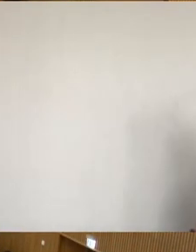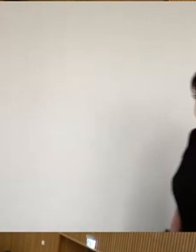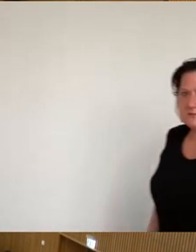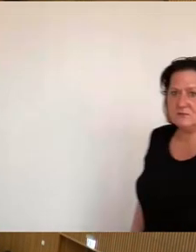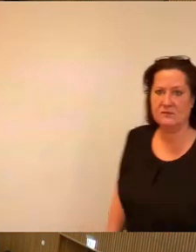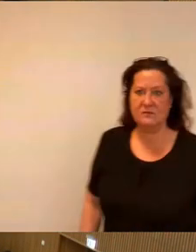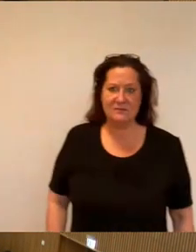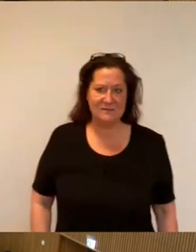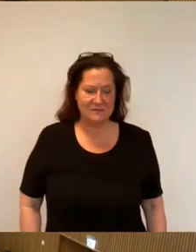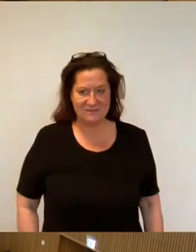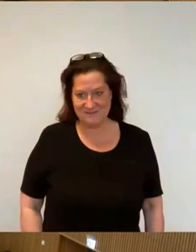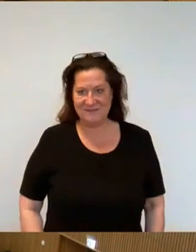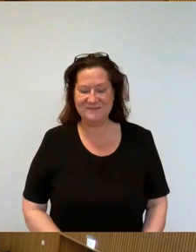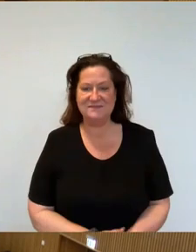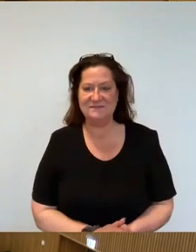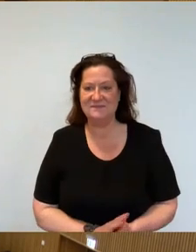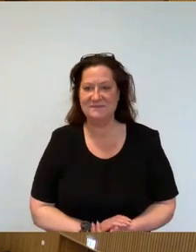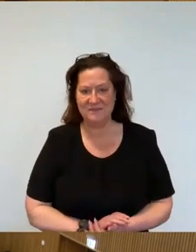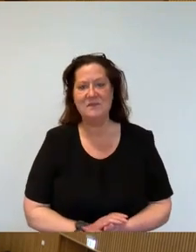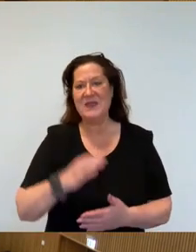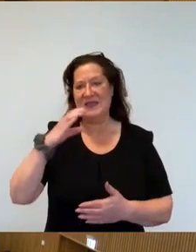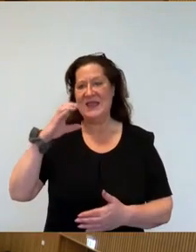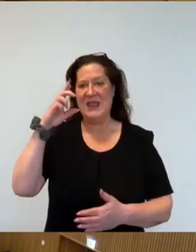So, wir setzen fort mit der CDU-Fraktion, Herr Lehmann.